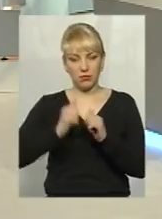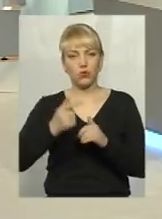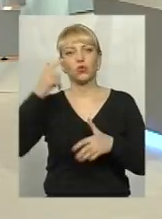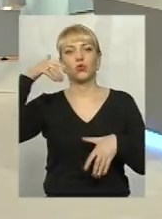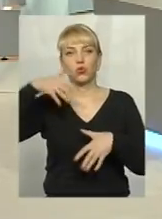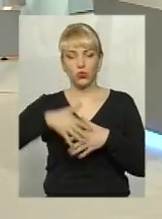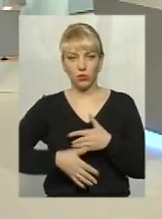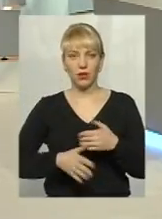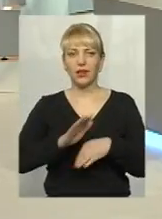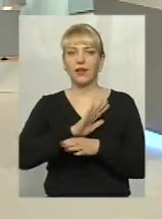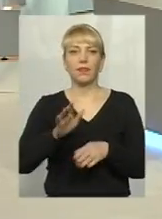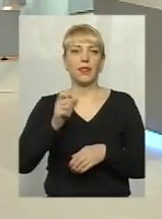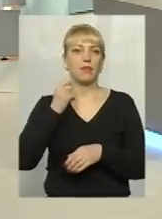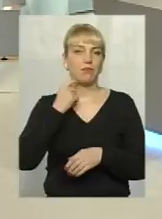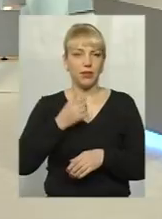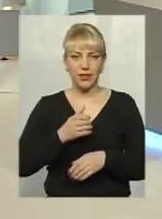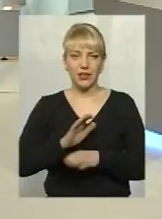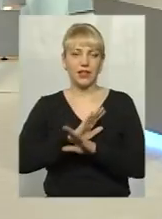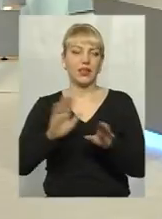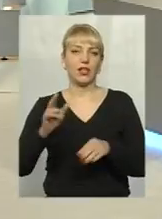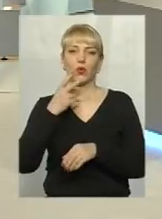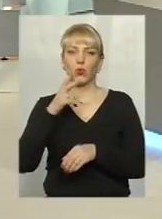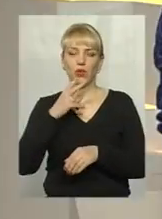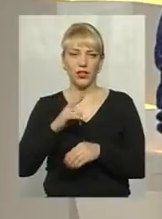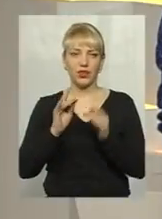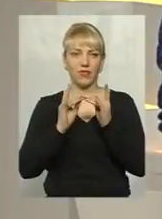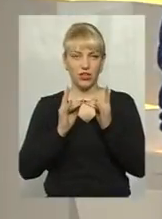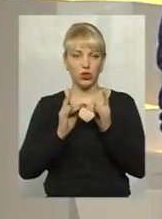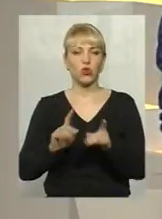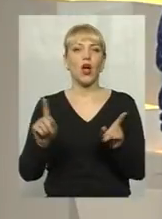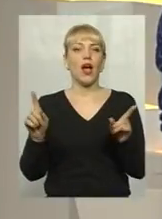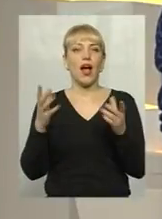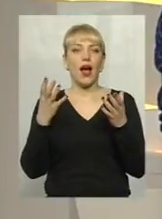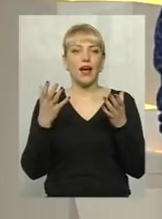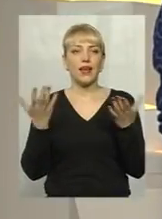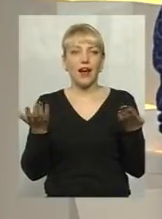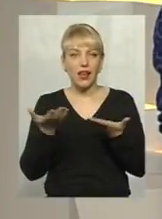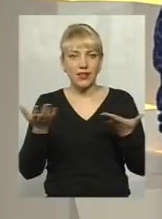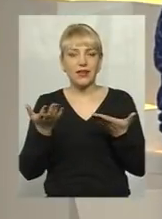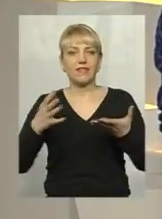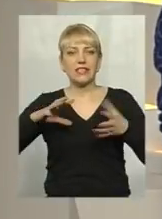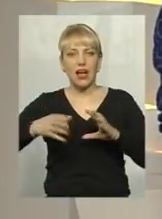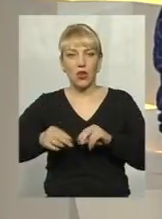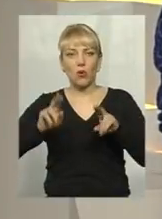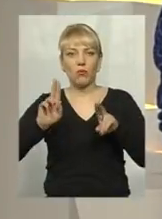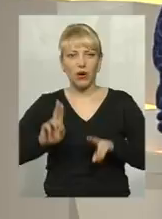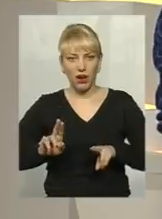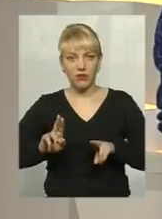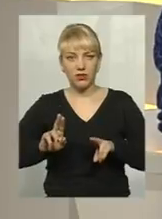зрозуміло. Не пити, не курити в ліжку. А які загалом правила є, які